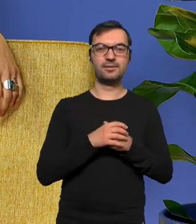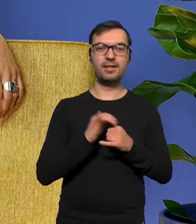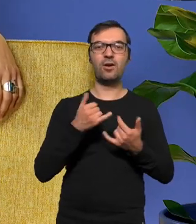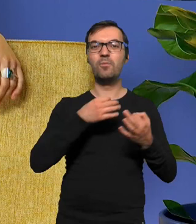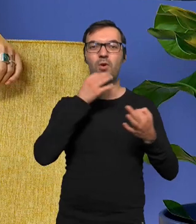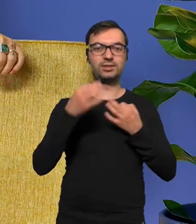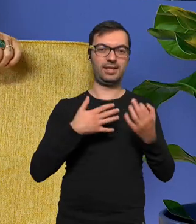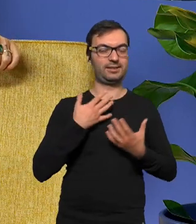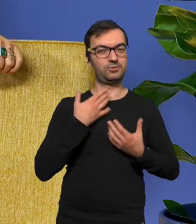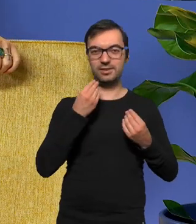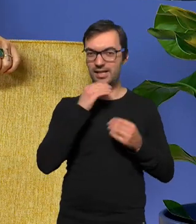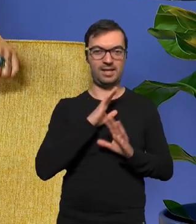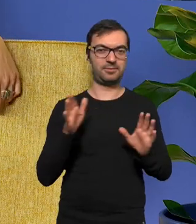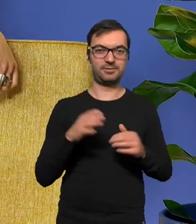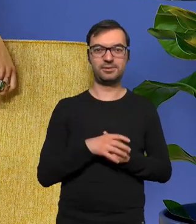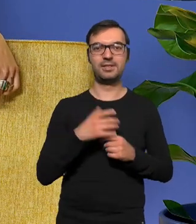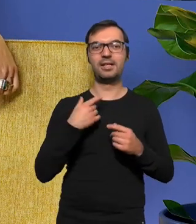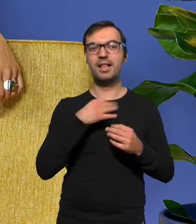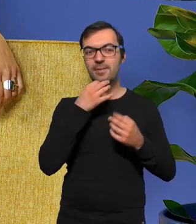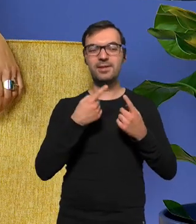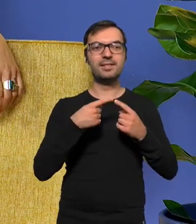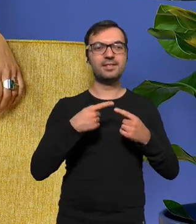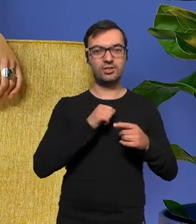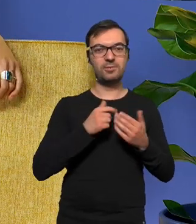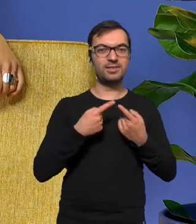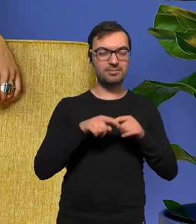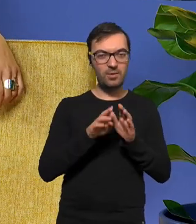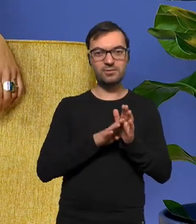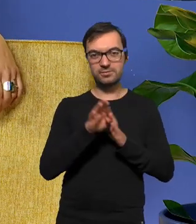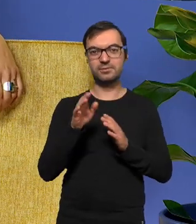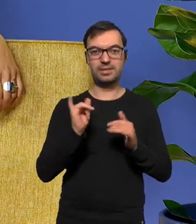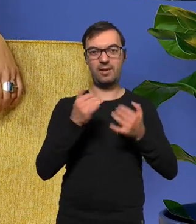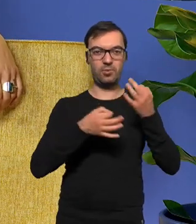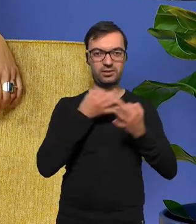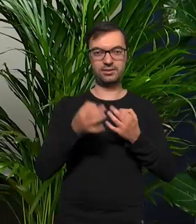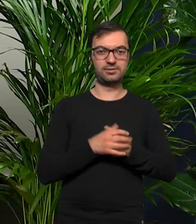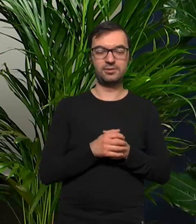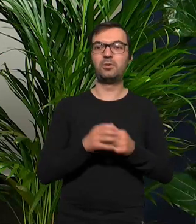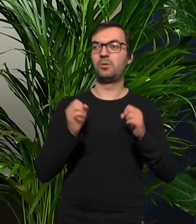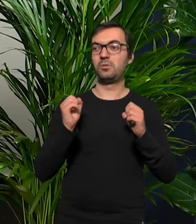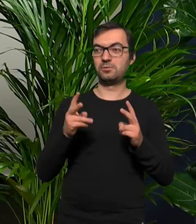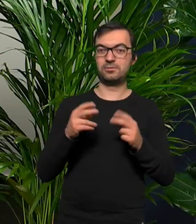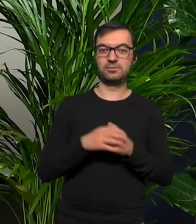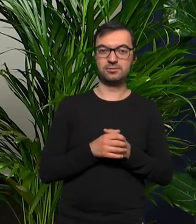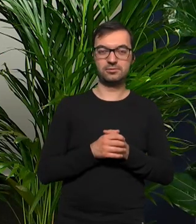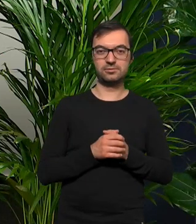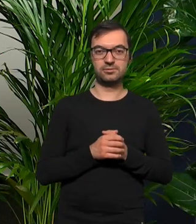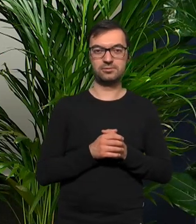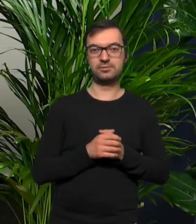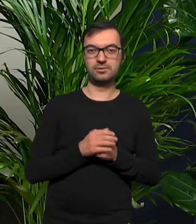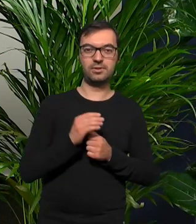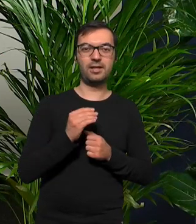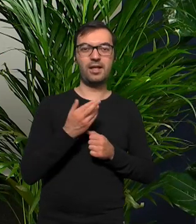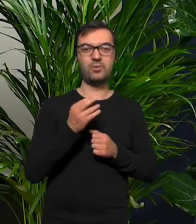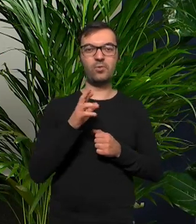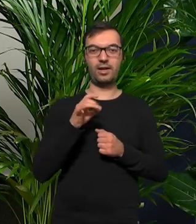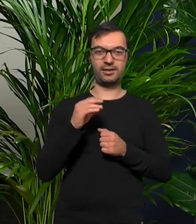najlepiej się czuję i i realizuję jakkolwiek to nie brzmi to w takim razie anturash chciałem użyć słowa